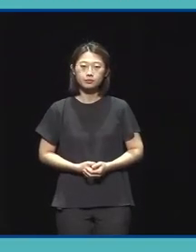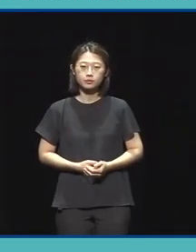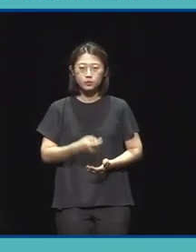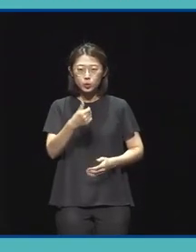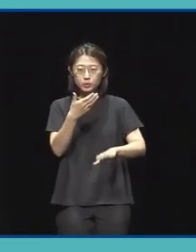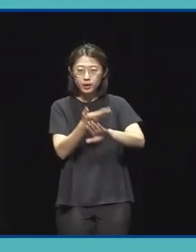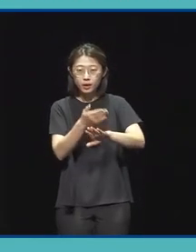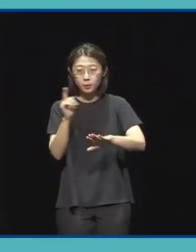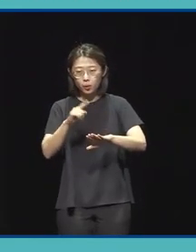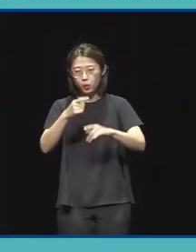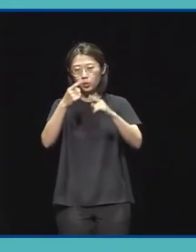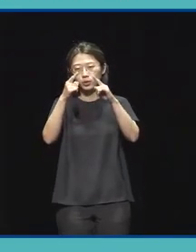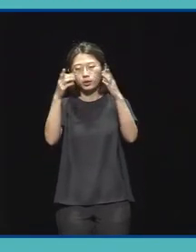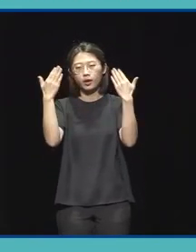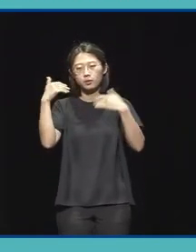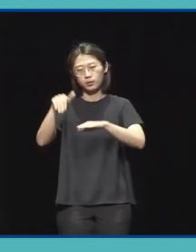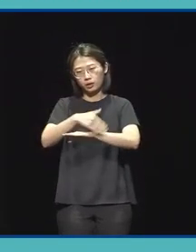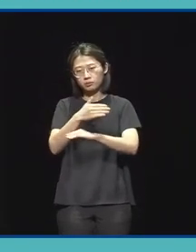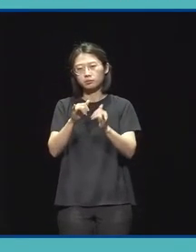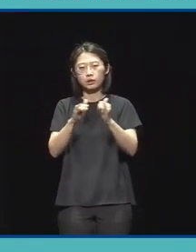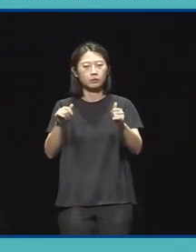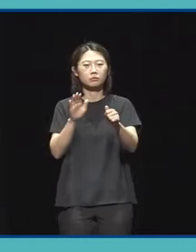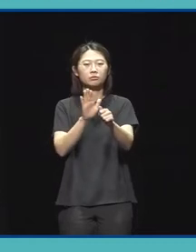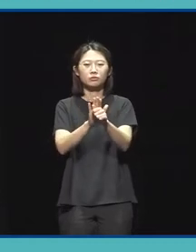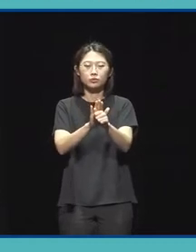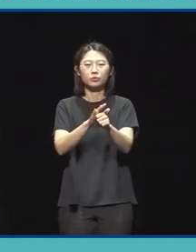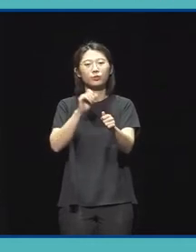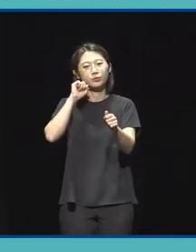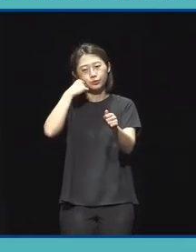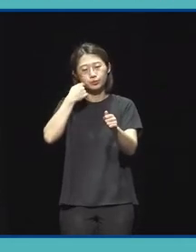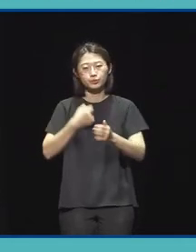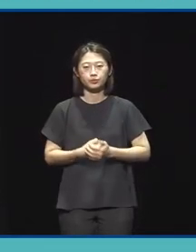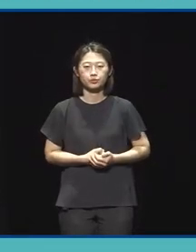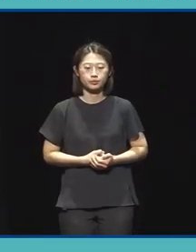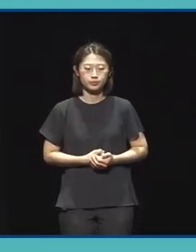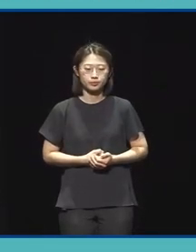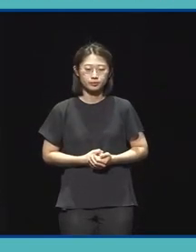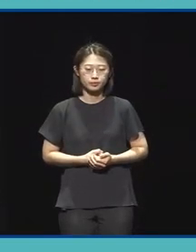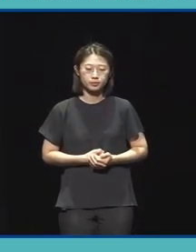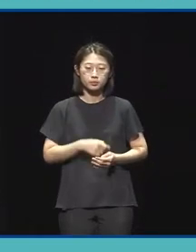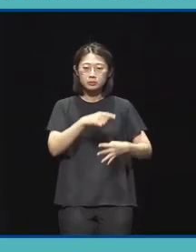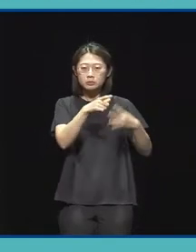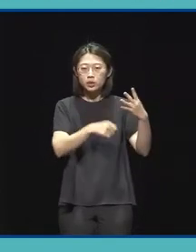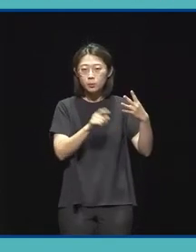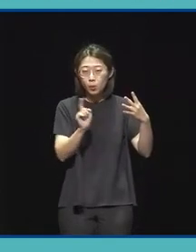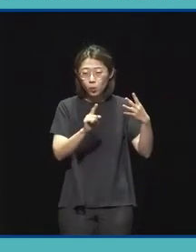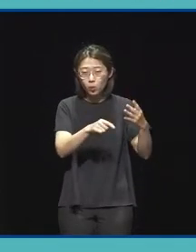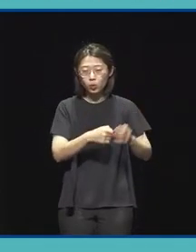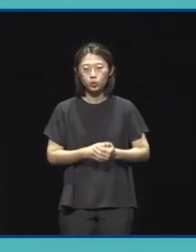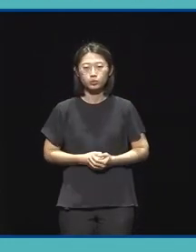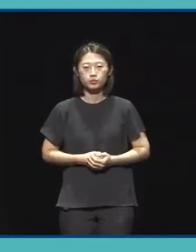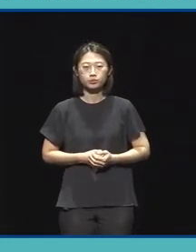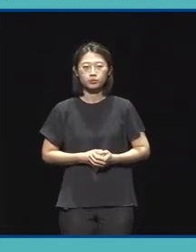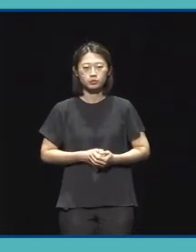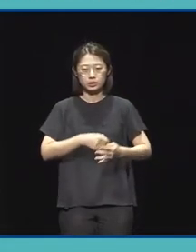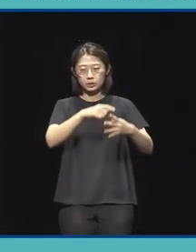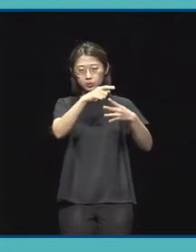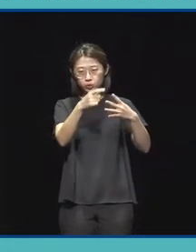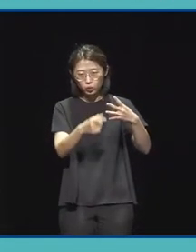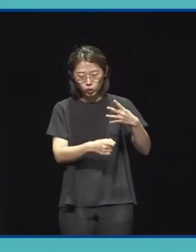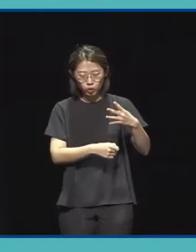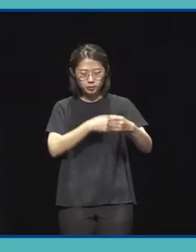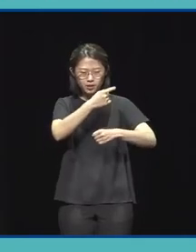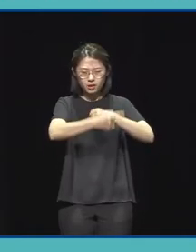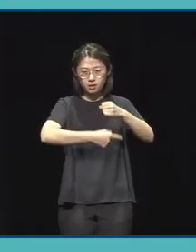대학교 재학생은 지원하실 수 없습니다. 왜냐하면 한국예술창장아카데미는 연중 지원 프로그램이